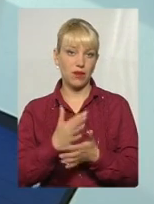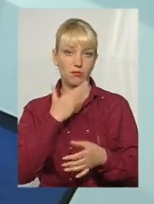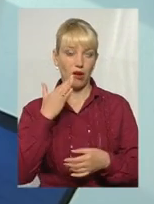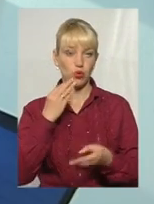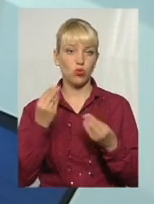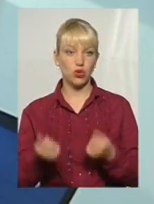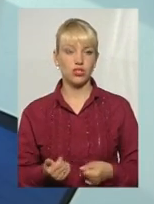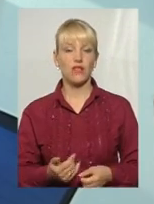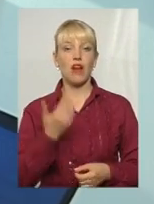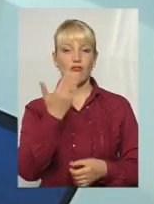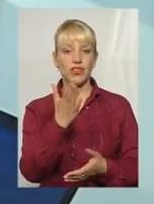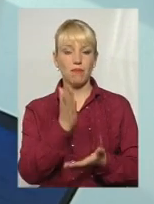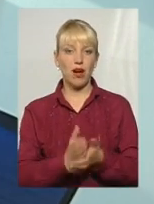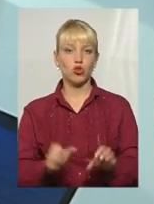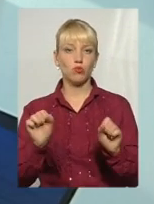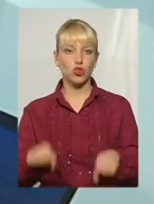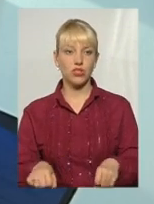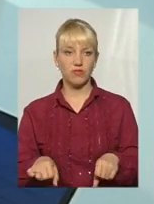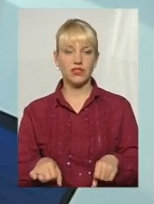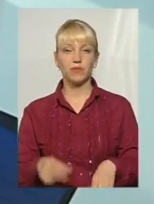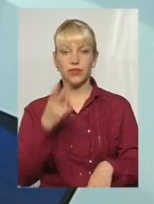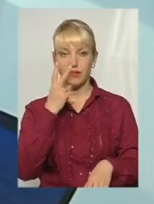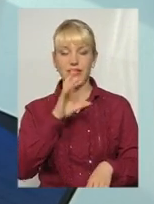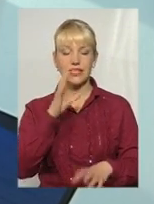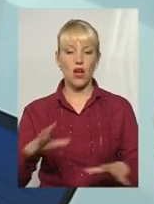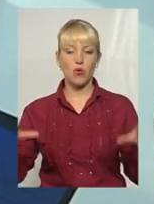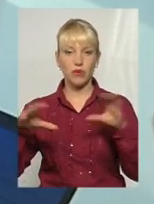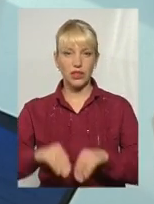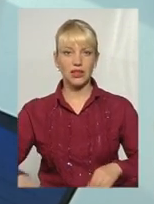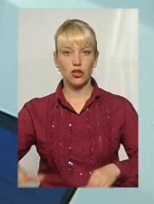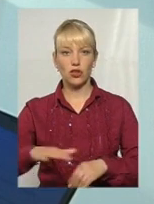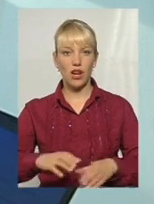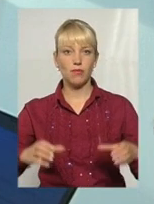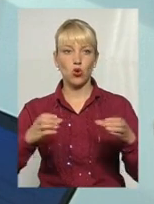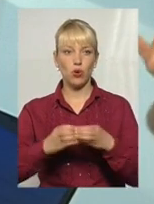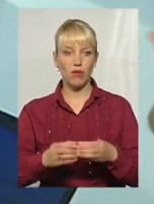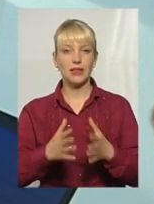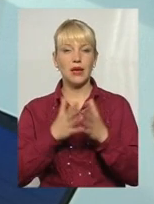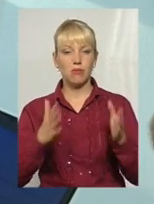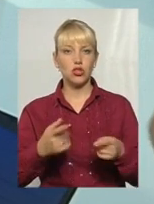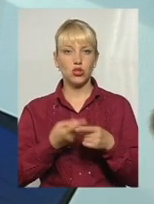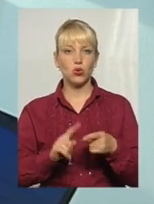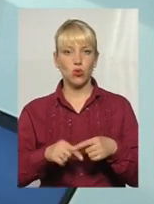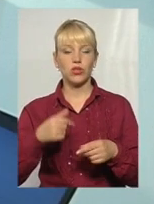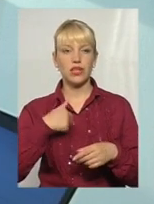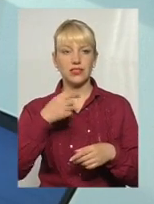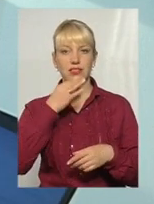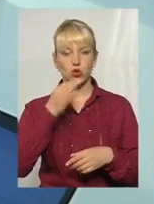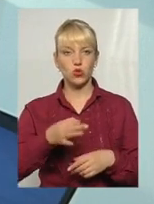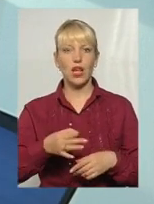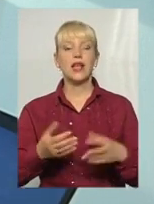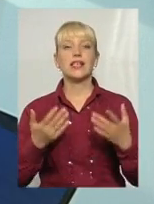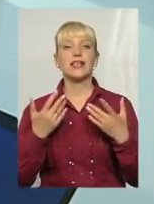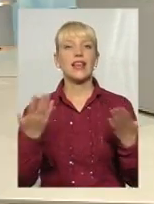Вони мають можливість. вони мають можливість, дивіться, за об'єднаними територіальними громадами, от більше того, скажу, які,